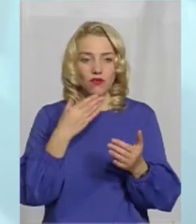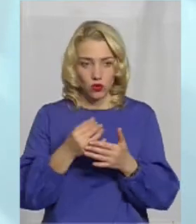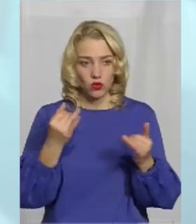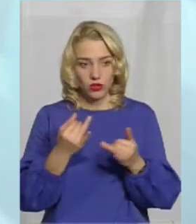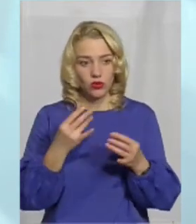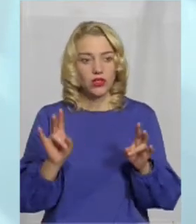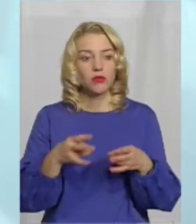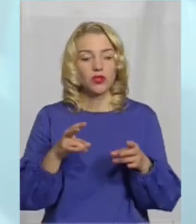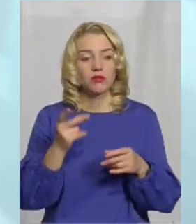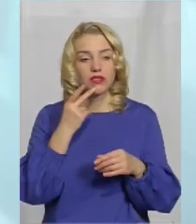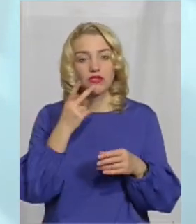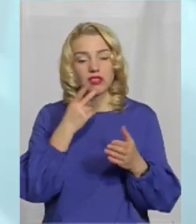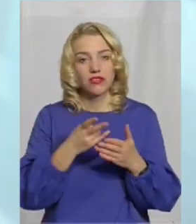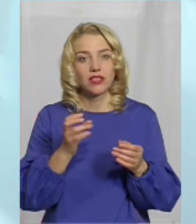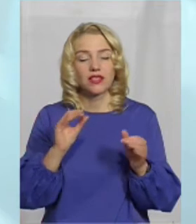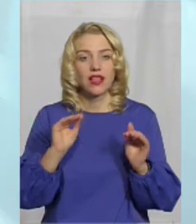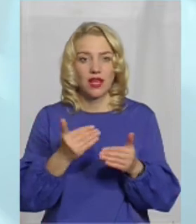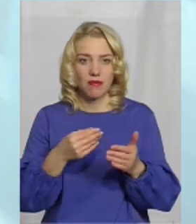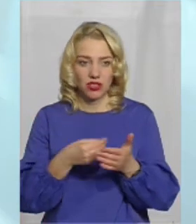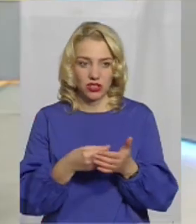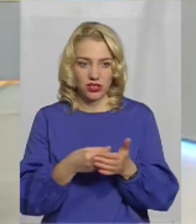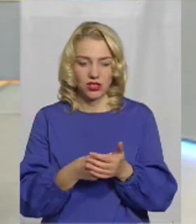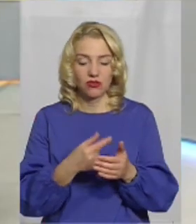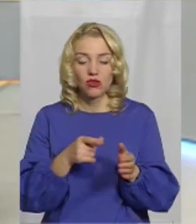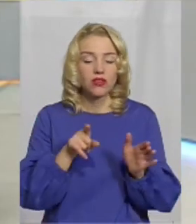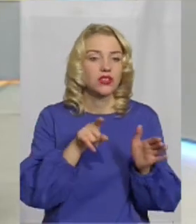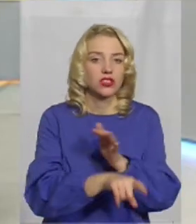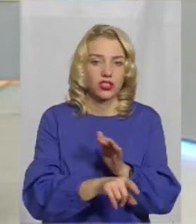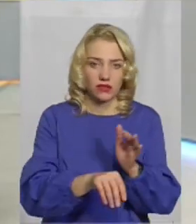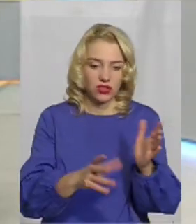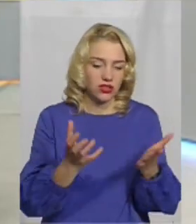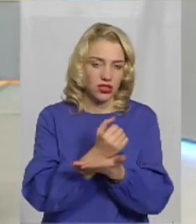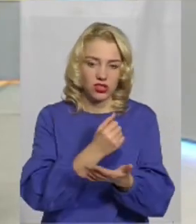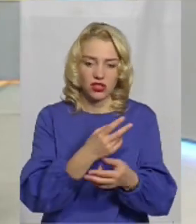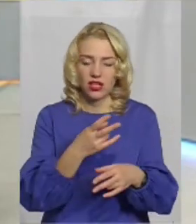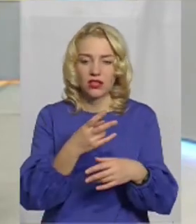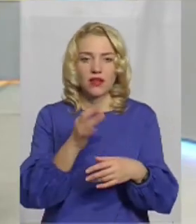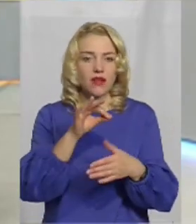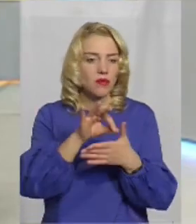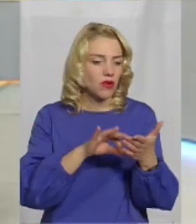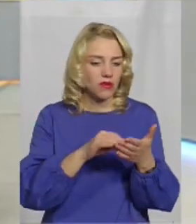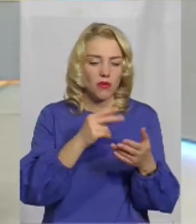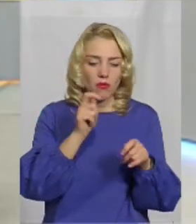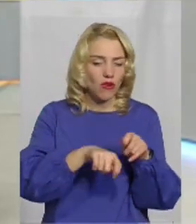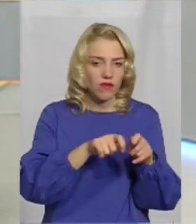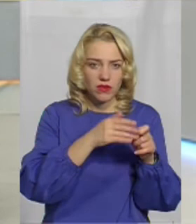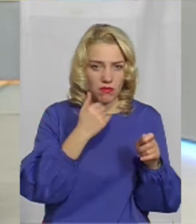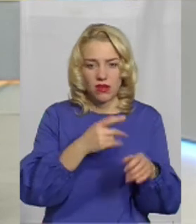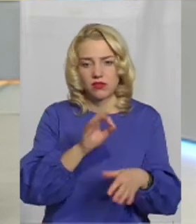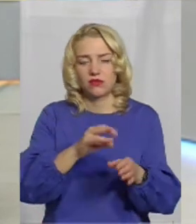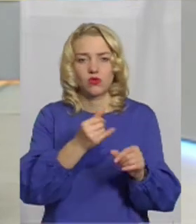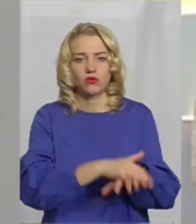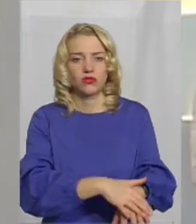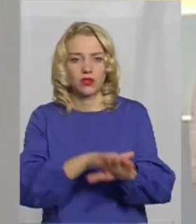завжди дивитися на найменшу ціну, і от найшли найдешевше, і одразу там, не перевіравши історію, бігти перераховувати